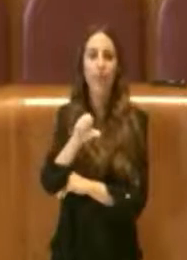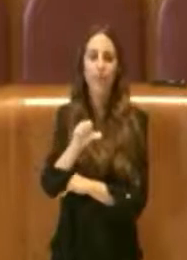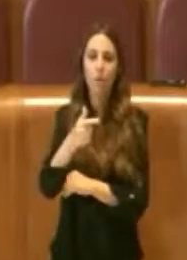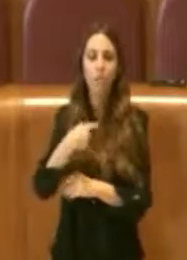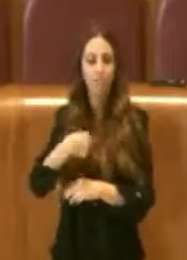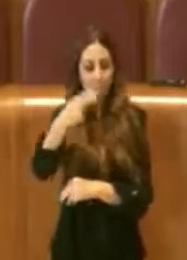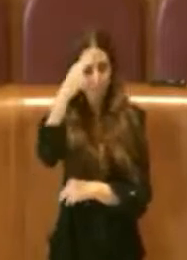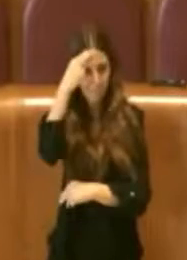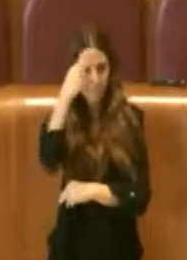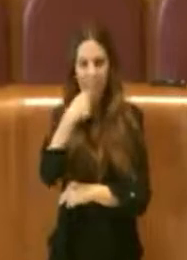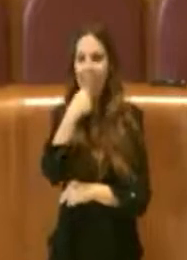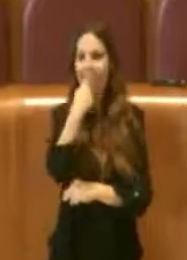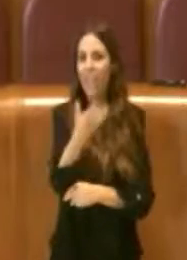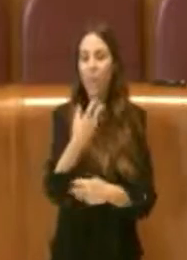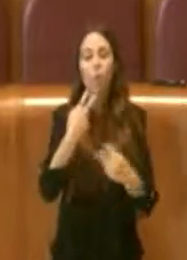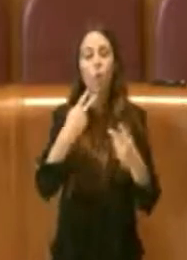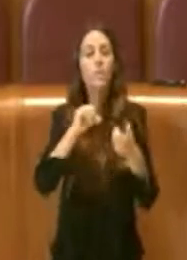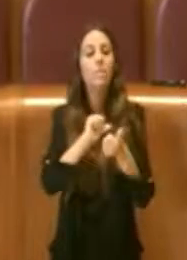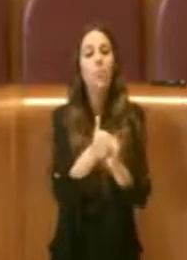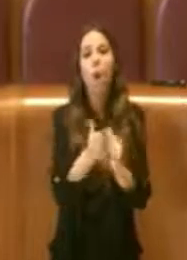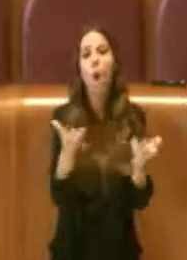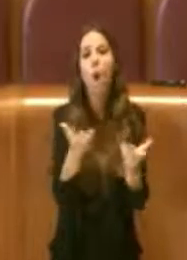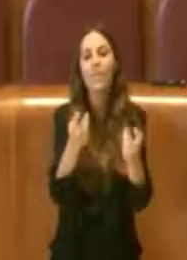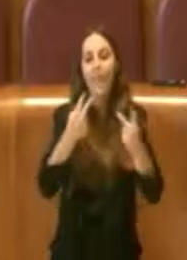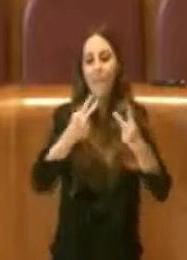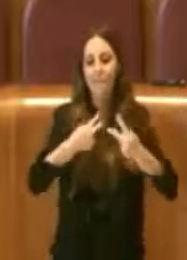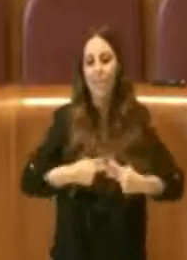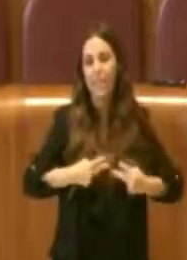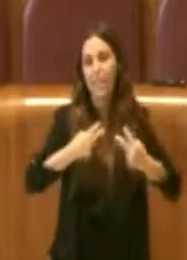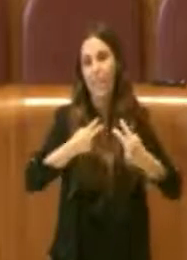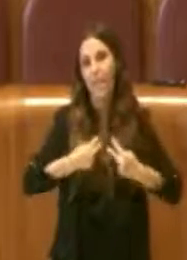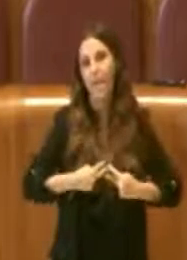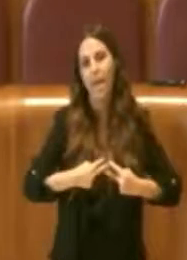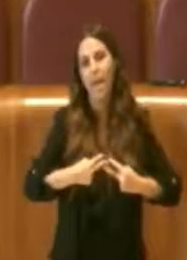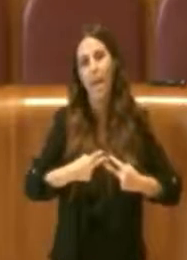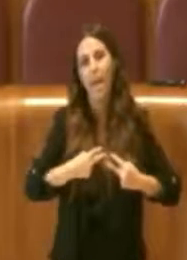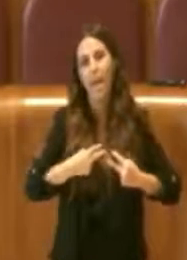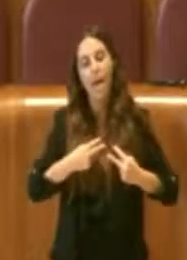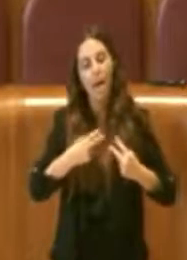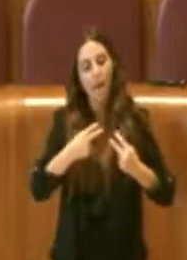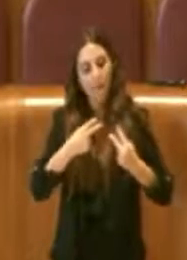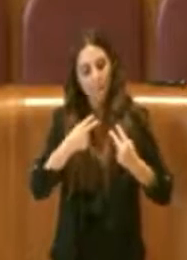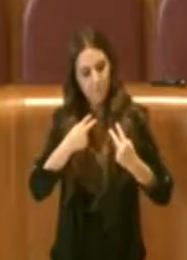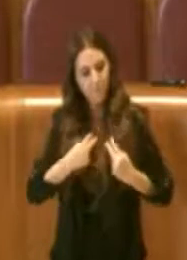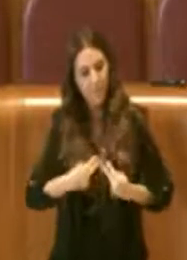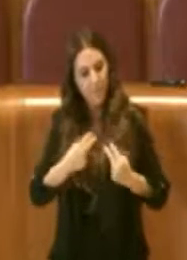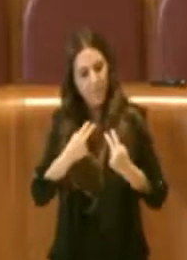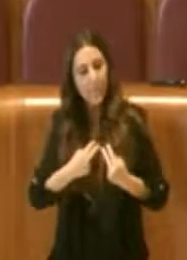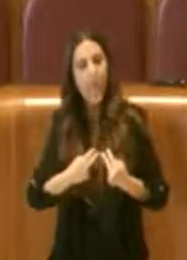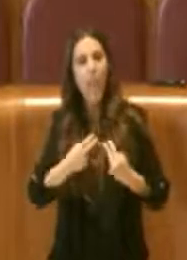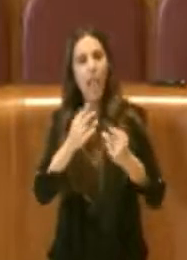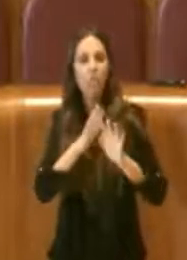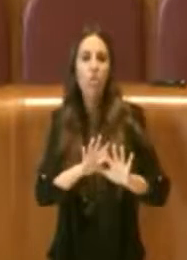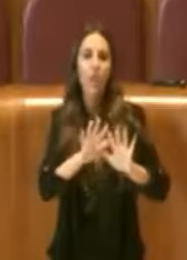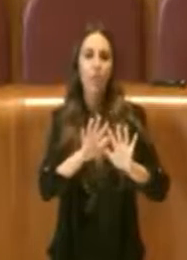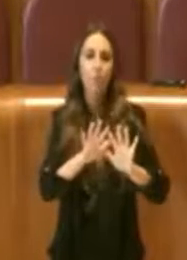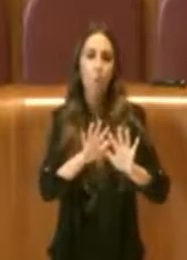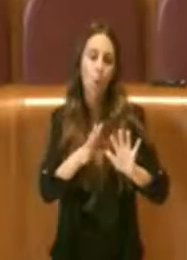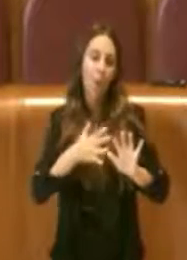sport è vita e lasciare la vita in età così giovane